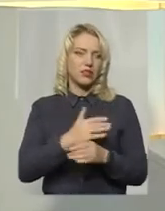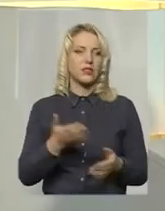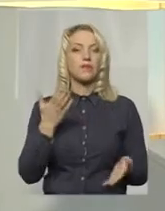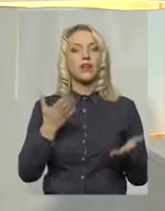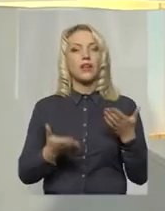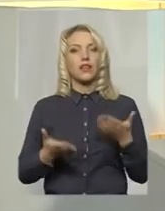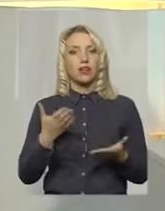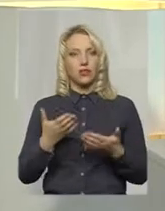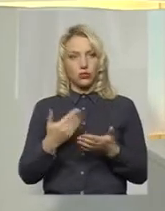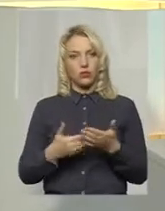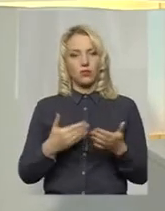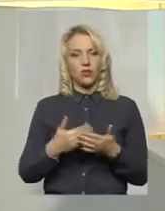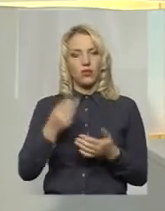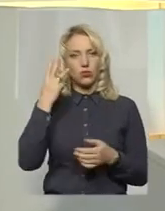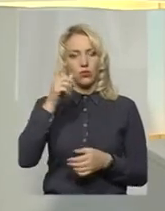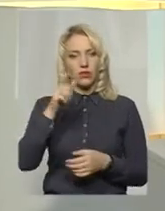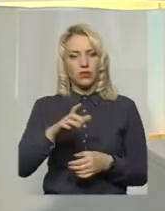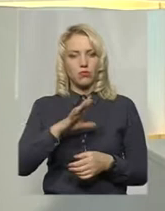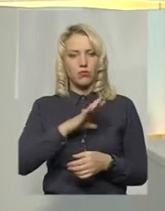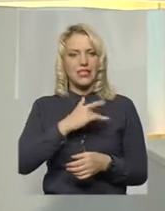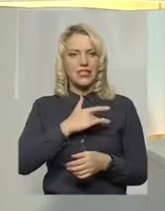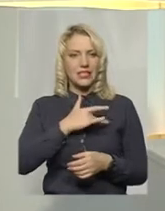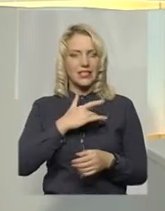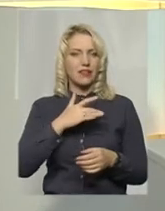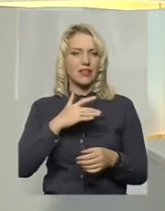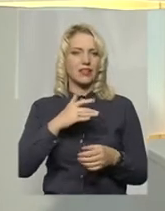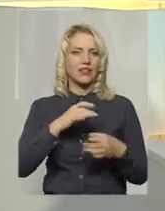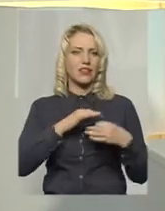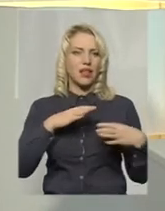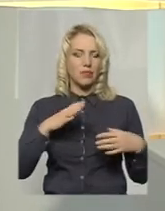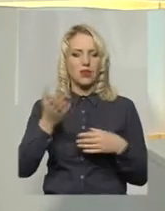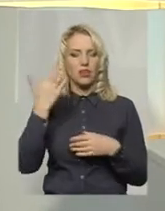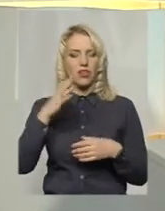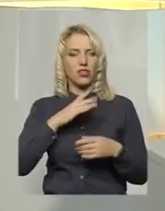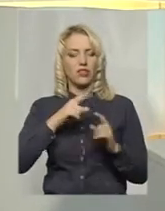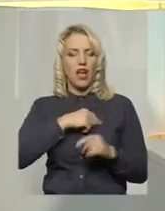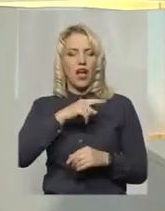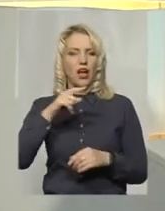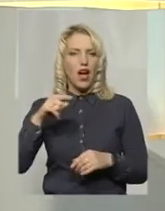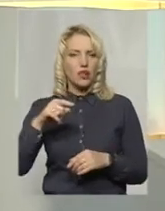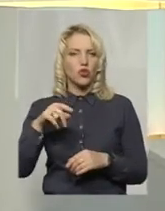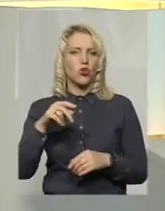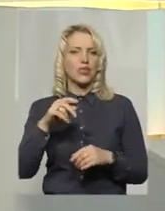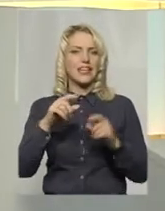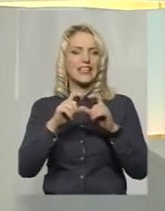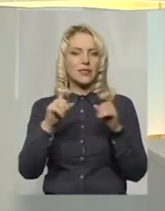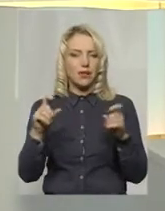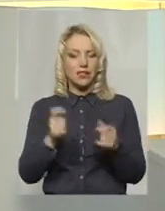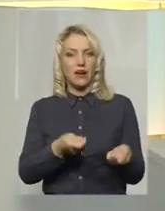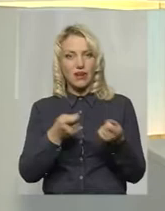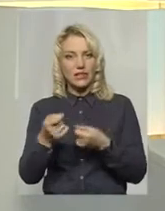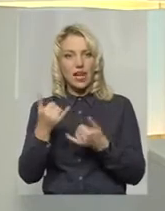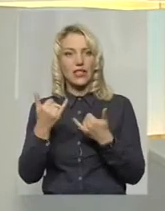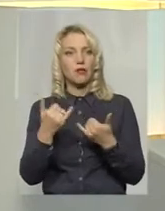якщо, до прикладу, у Хмельничани настався серцевий напад, раніше його везли у кардіодиспенсер у центрі міста, тепер його